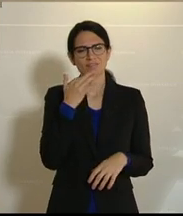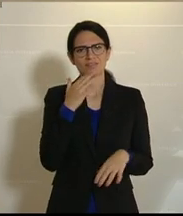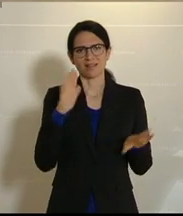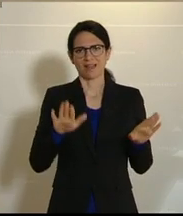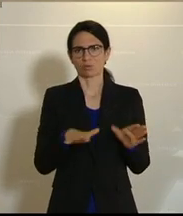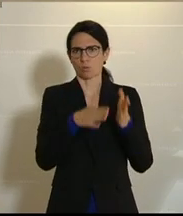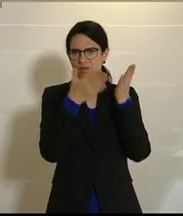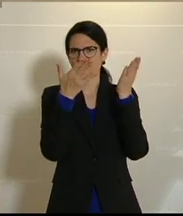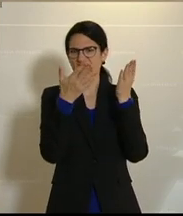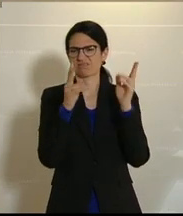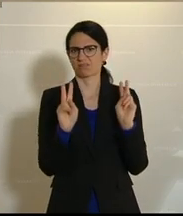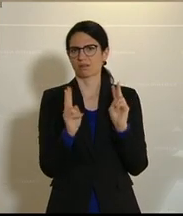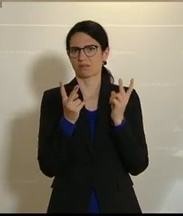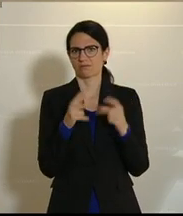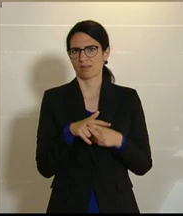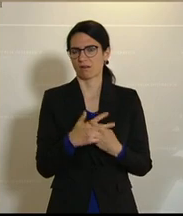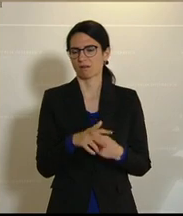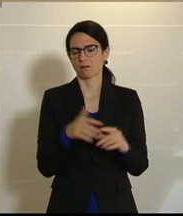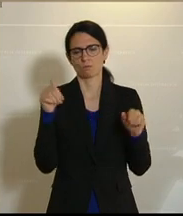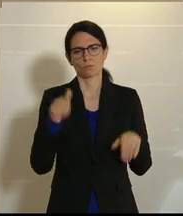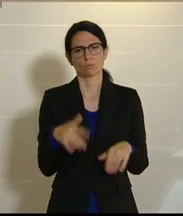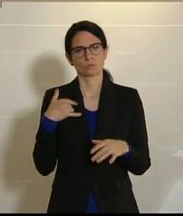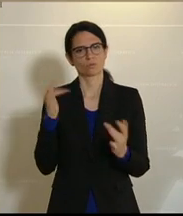Probleme, die es zu bekämpfen gibt.